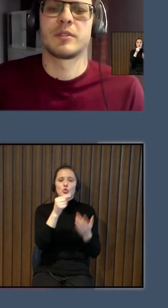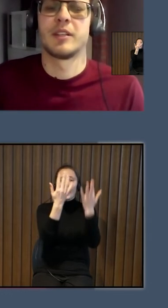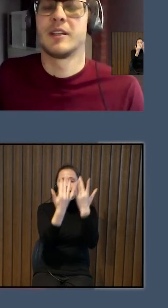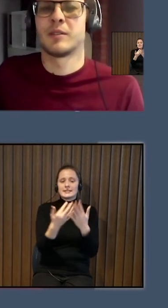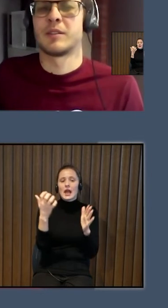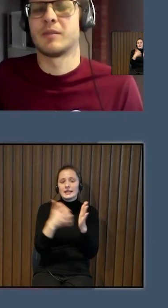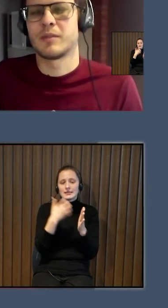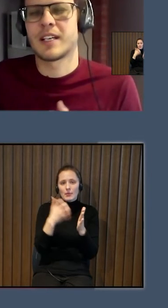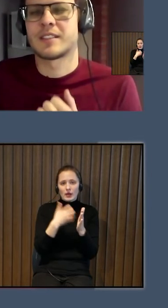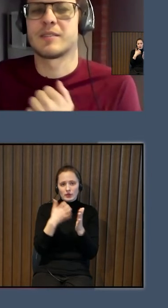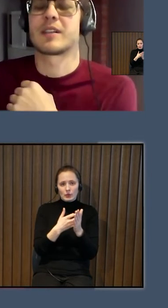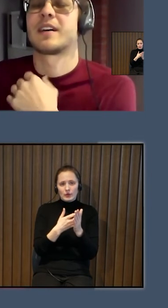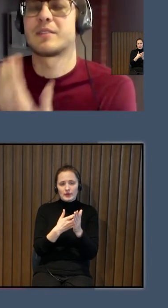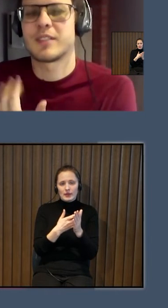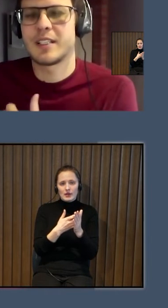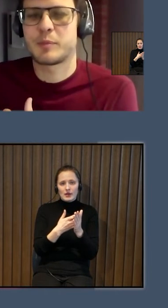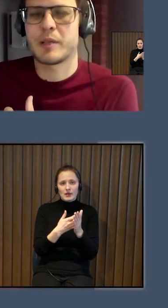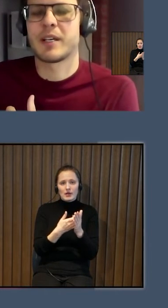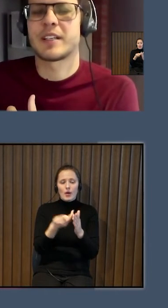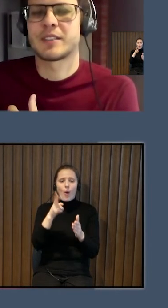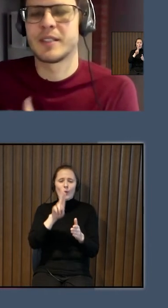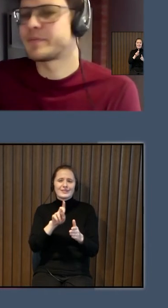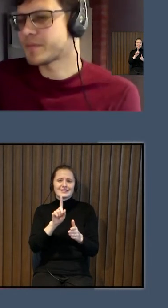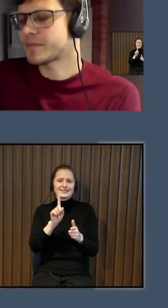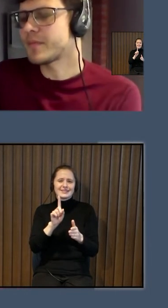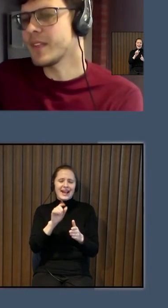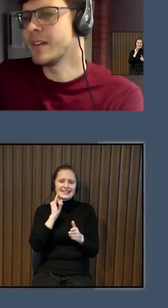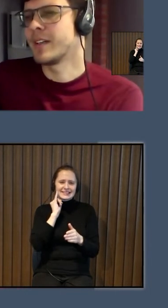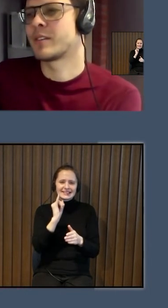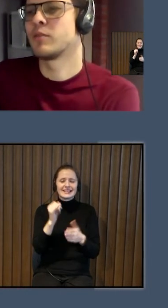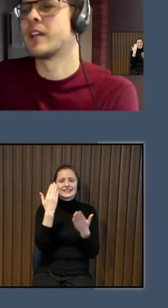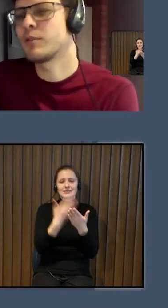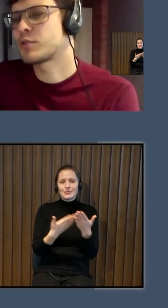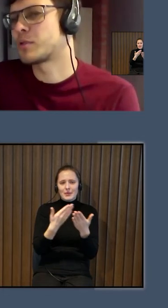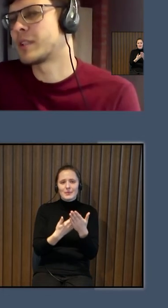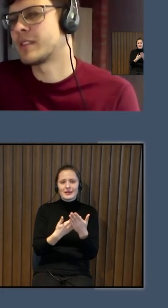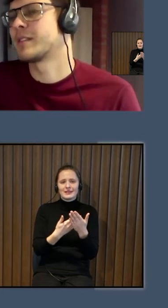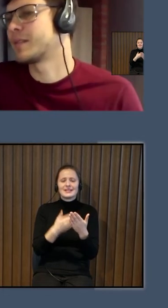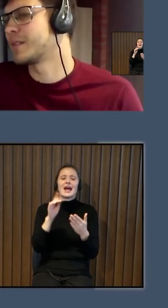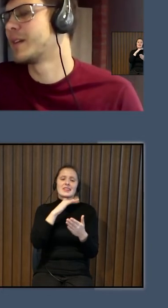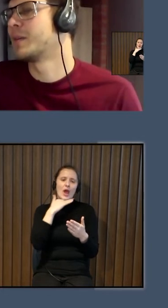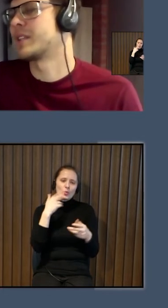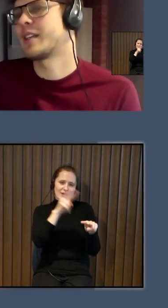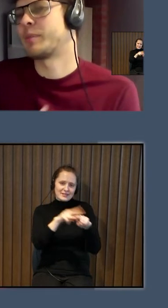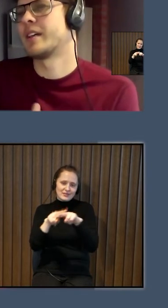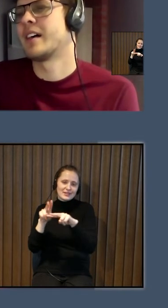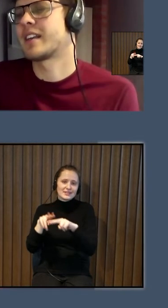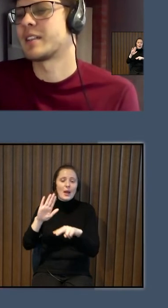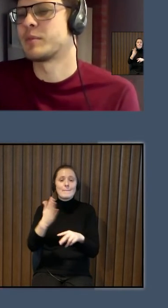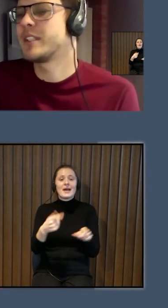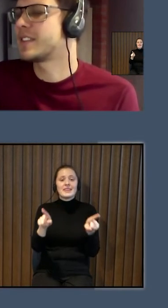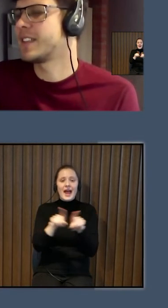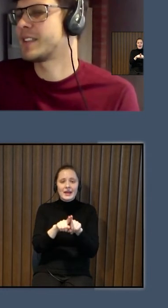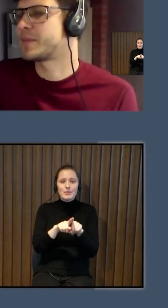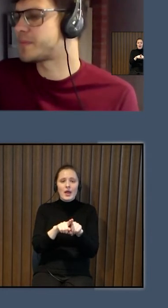izmantot. Un tāds slits piemērs ir daudz kur, bet arī pie